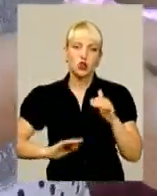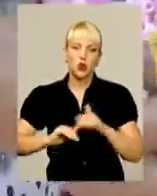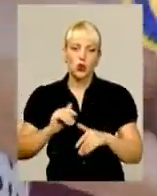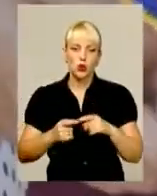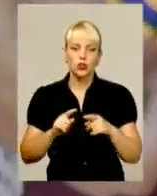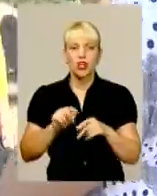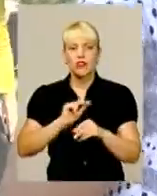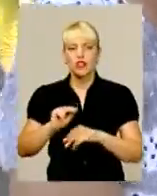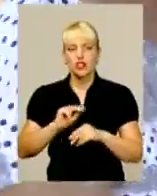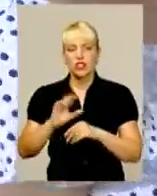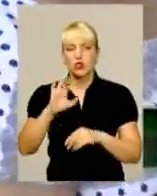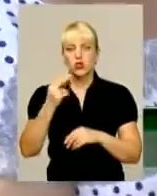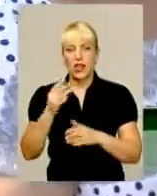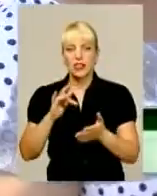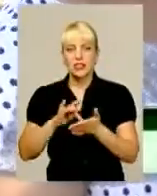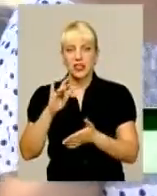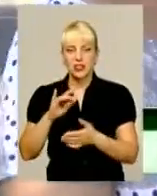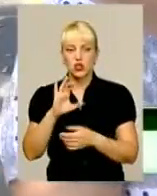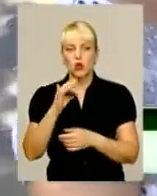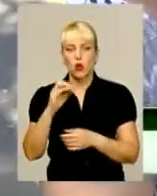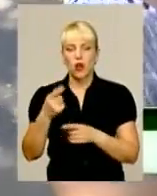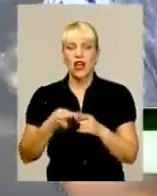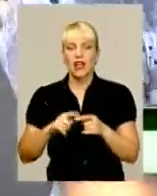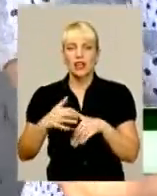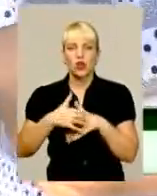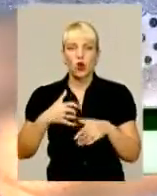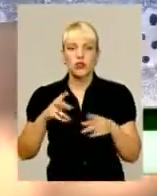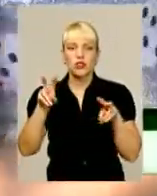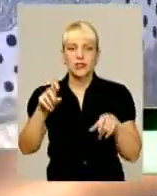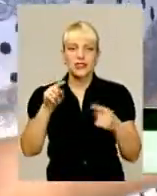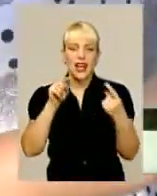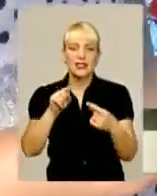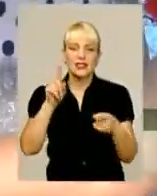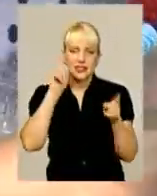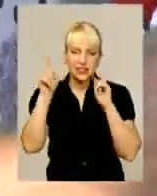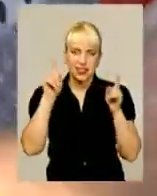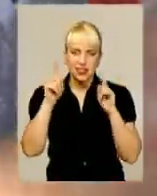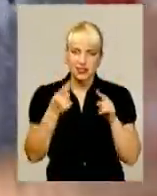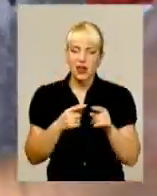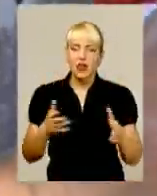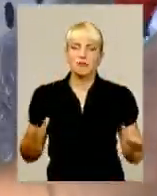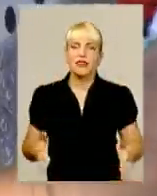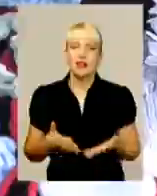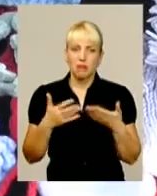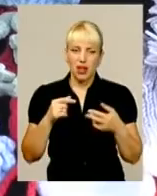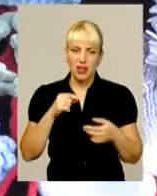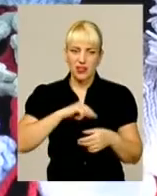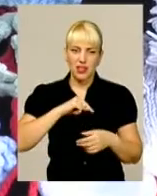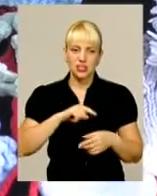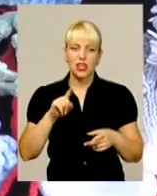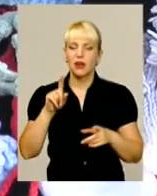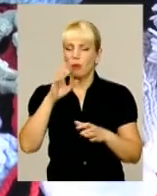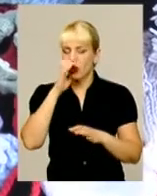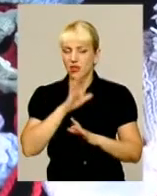центру «Сорока». Кот антистрес, піднімає настрій. Який би не був поганий, він завжди посміхається.